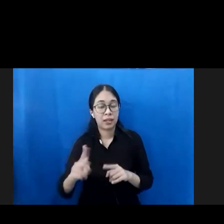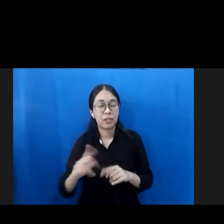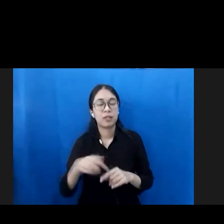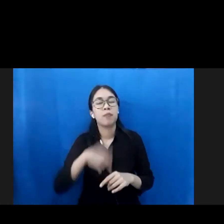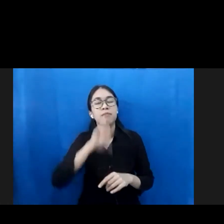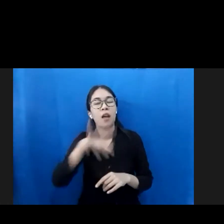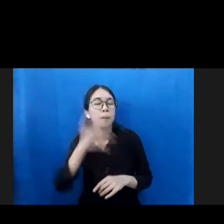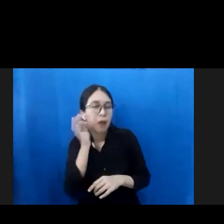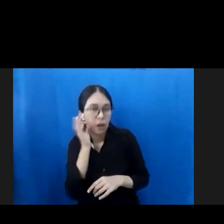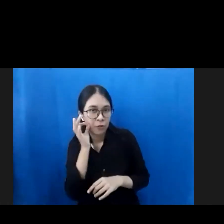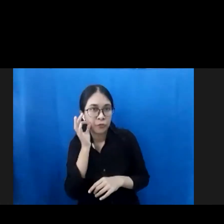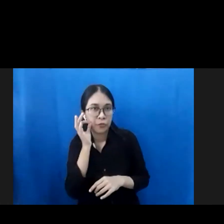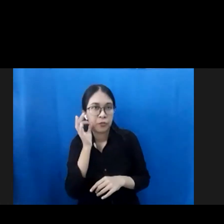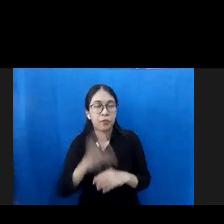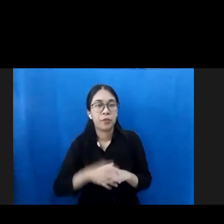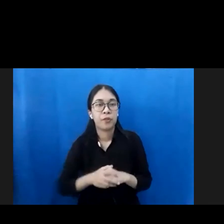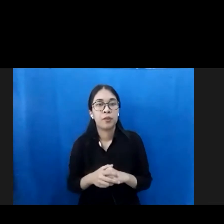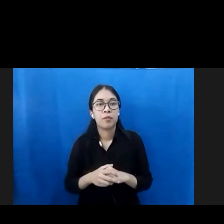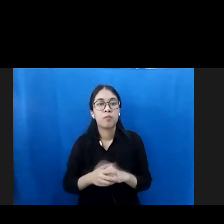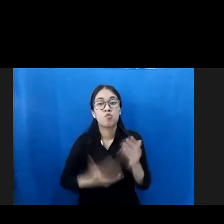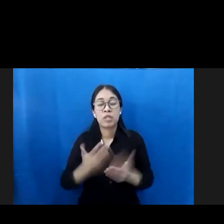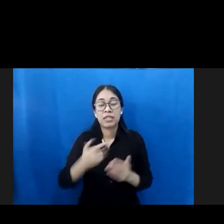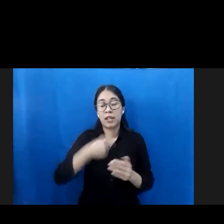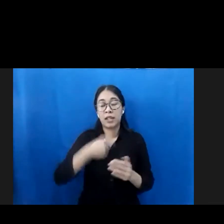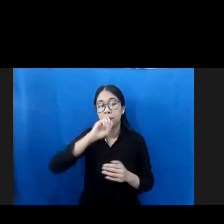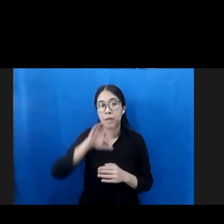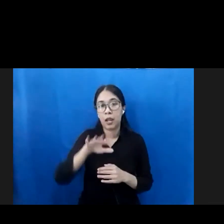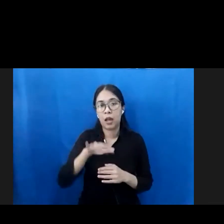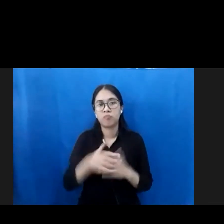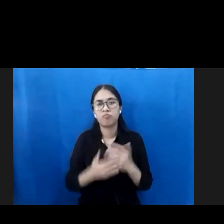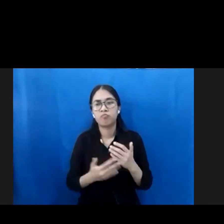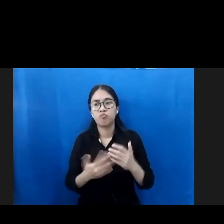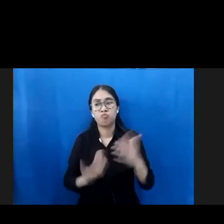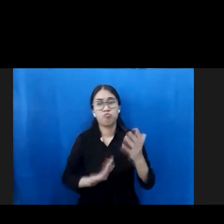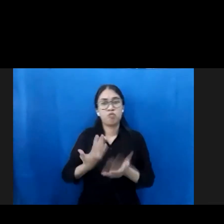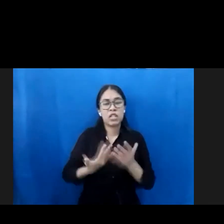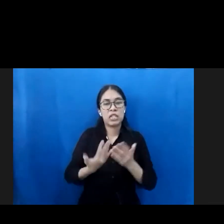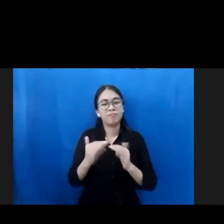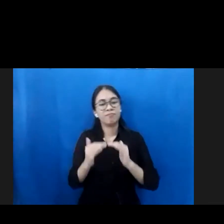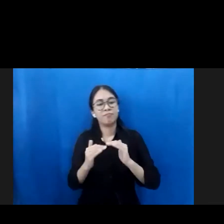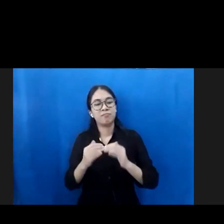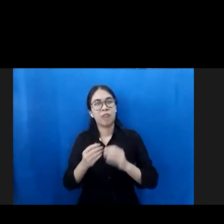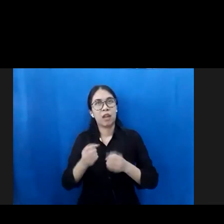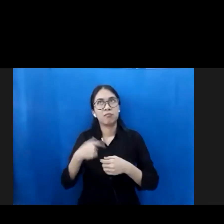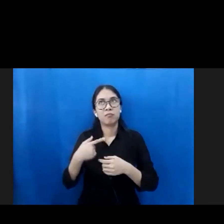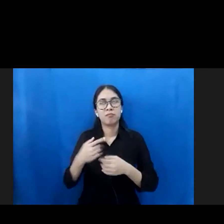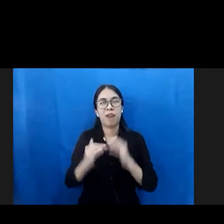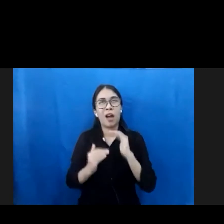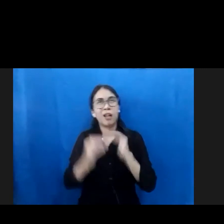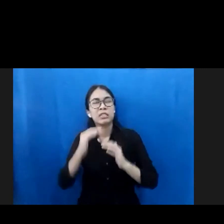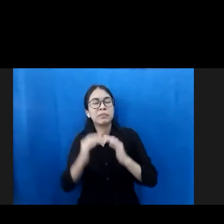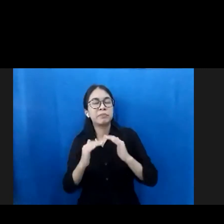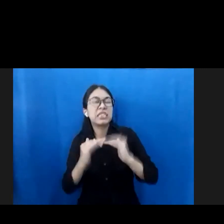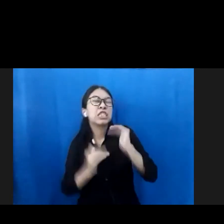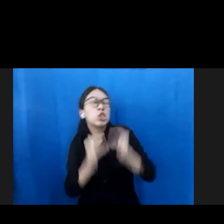apabila apa yang saya sampaikan ini mungkin belum sesuai harapan tetapi memang saya